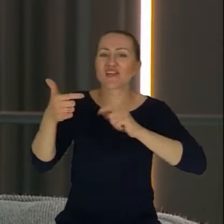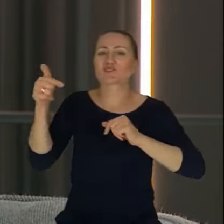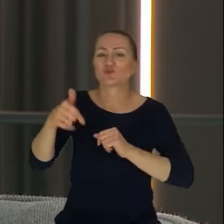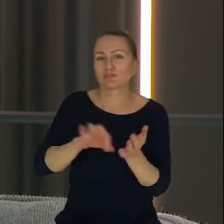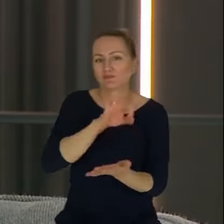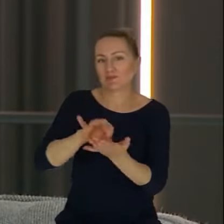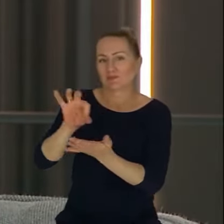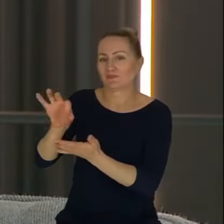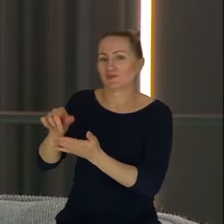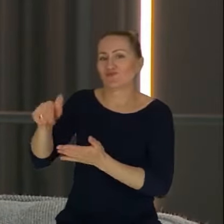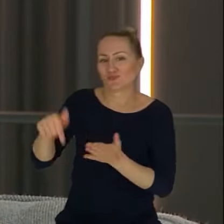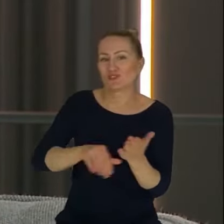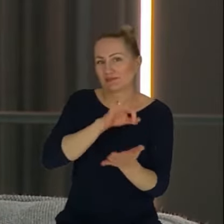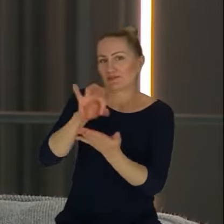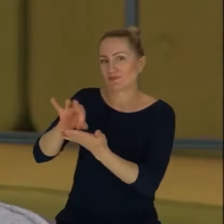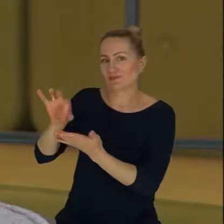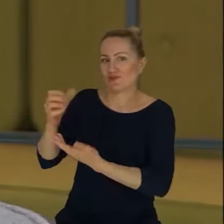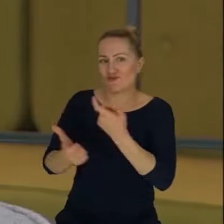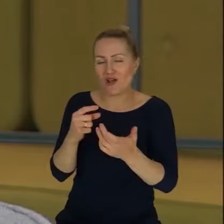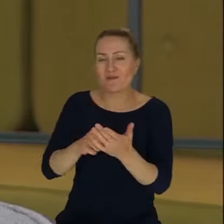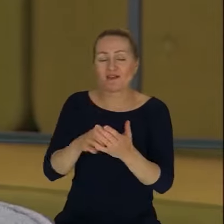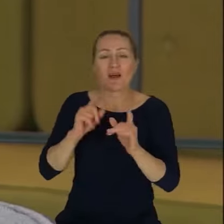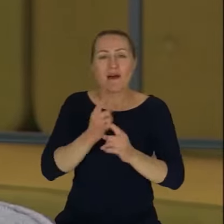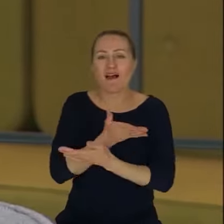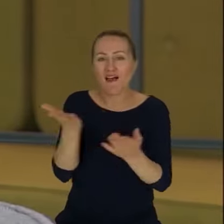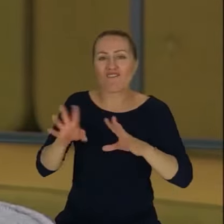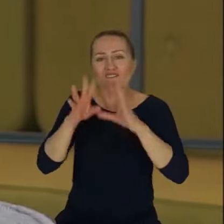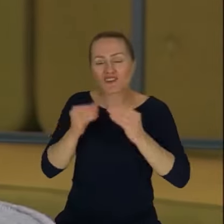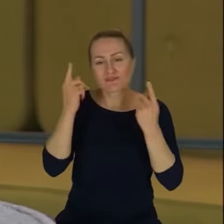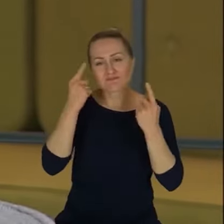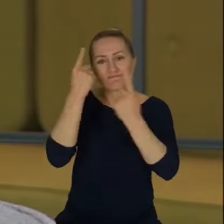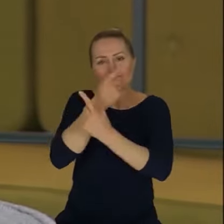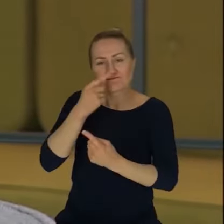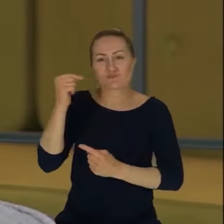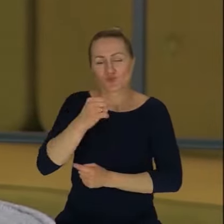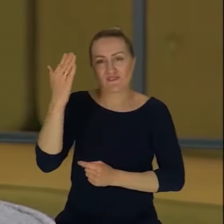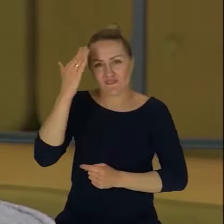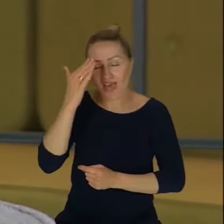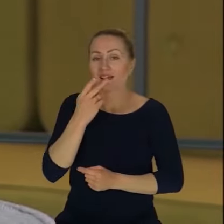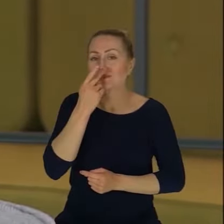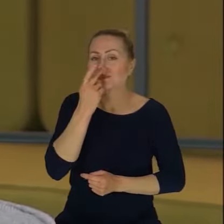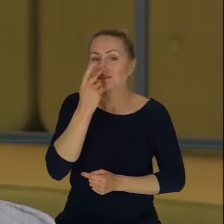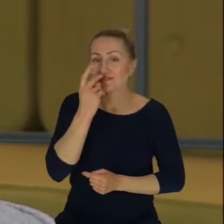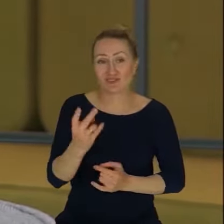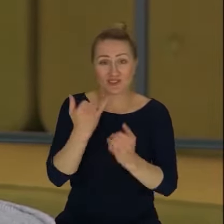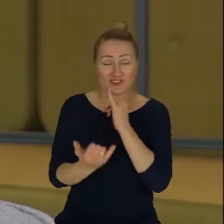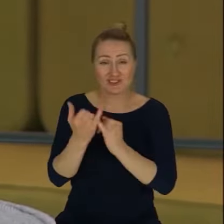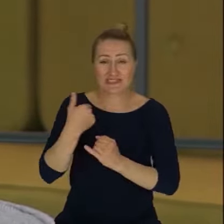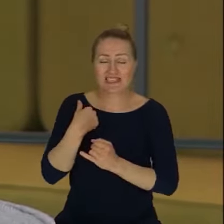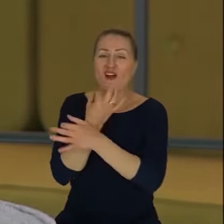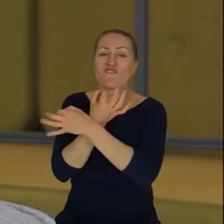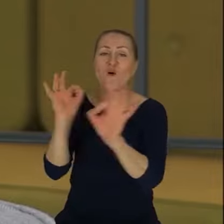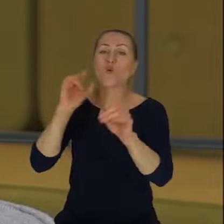cykliczne, żeby wszyscy sobie uzmysłowili, co się dzieje w momencie, kiedy zabierzesz wolność słowa,